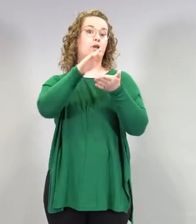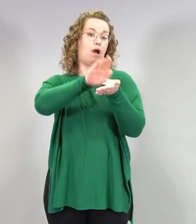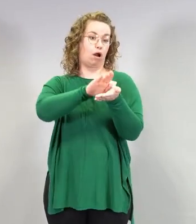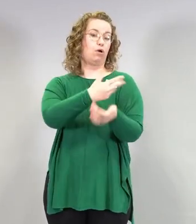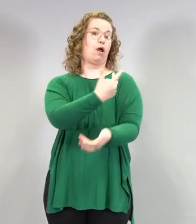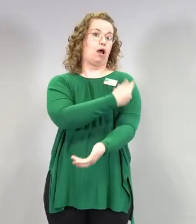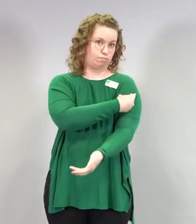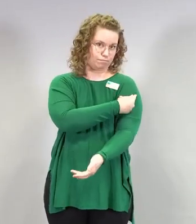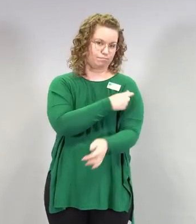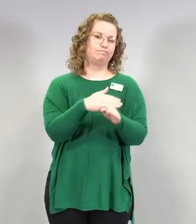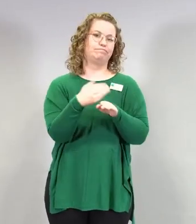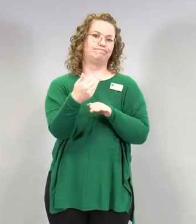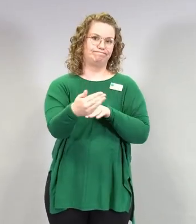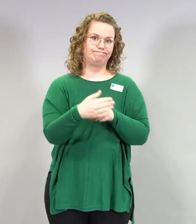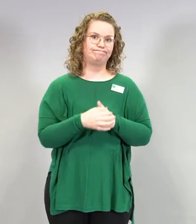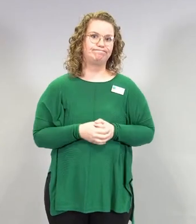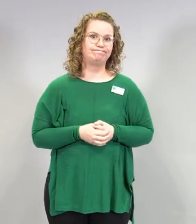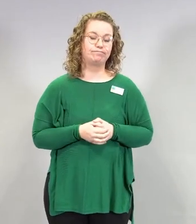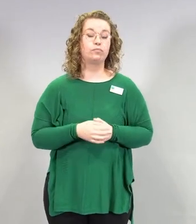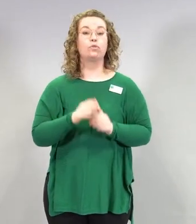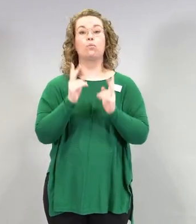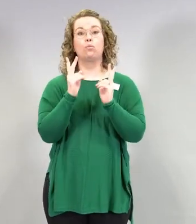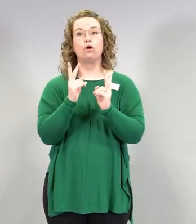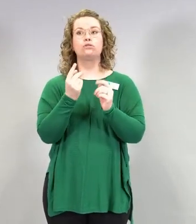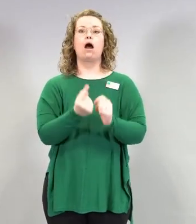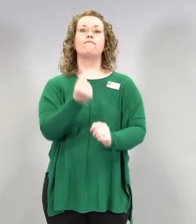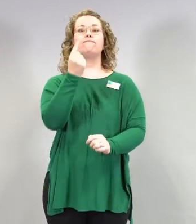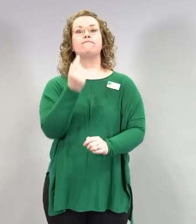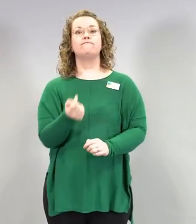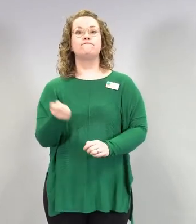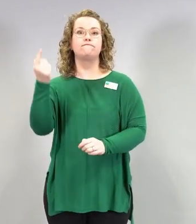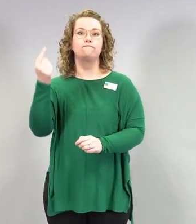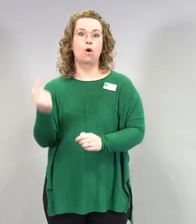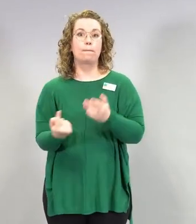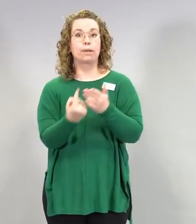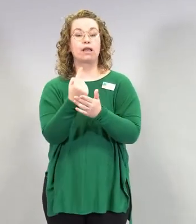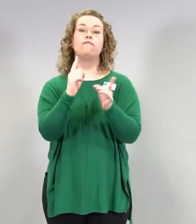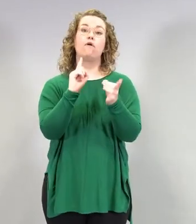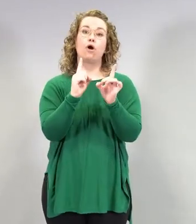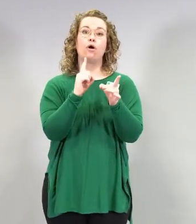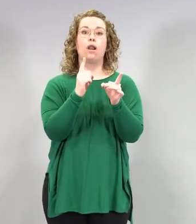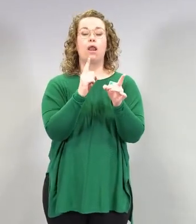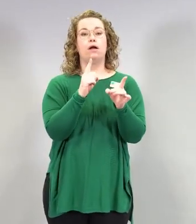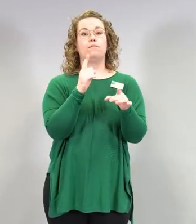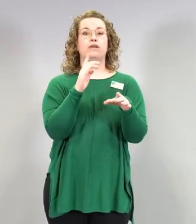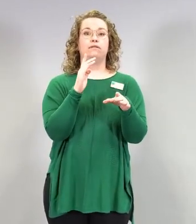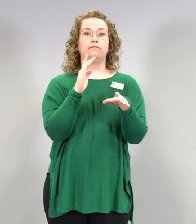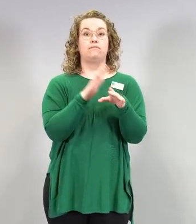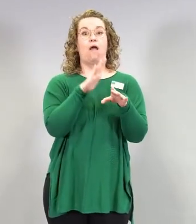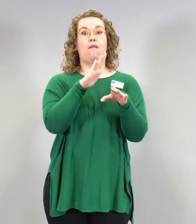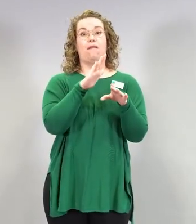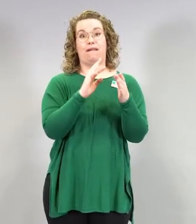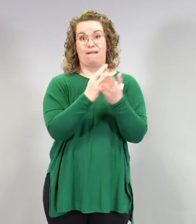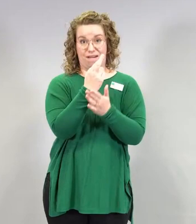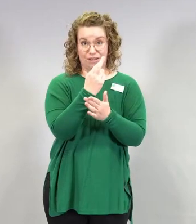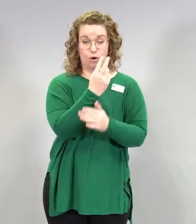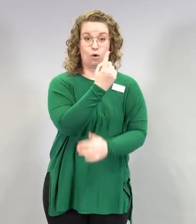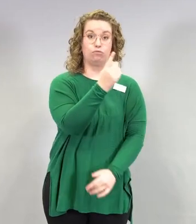harvinaisia vakavia haittoja, niin on tällainen vakava allerginen reaktio, joka on yksi per 100 000